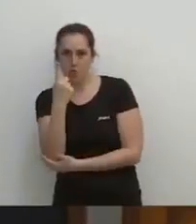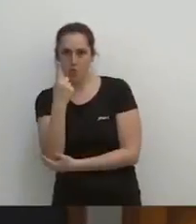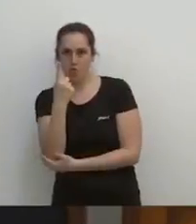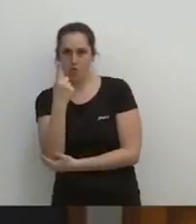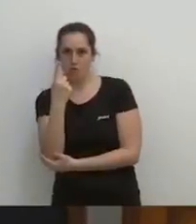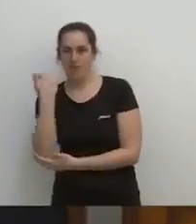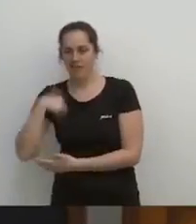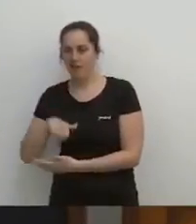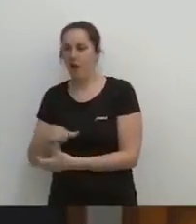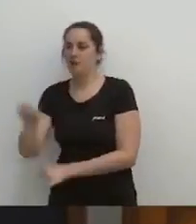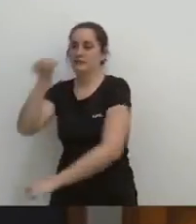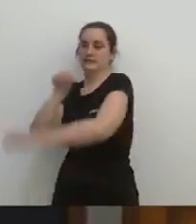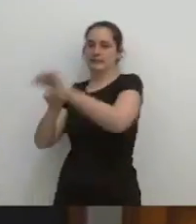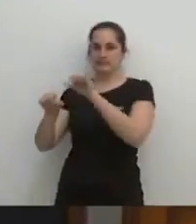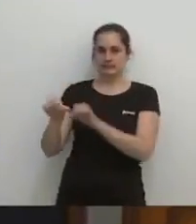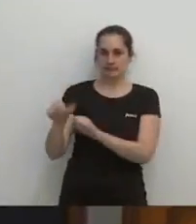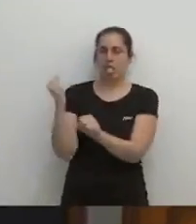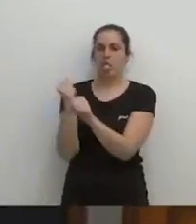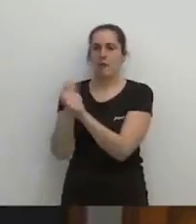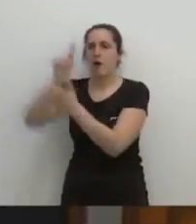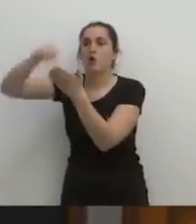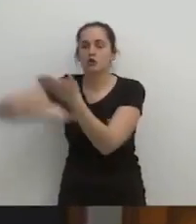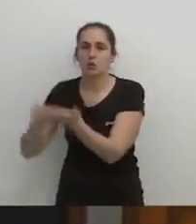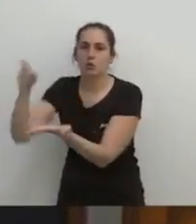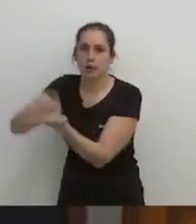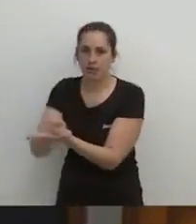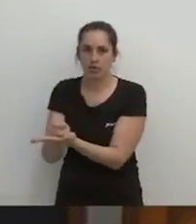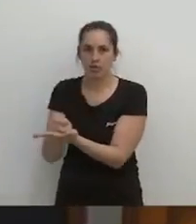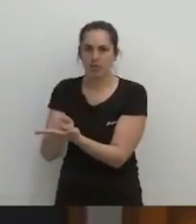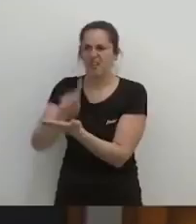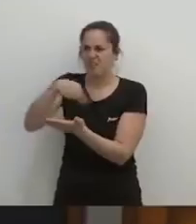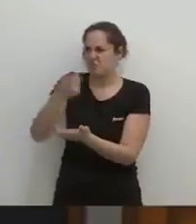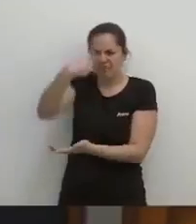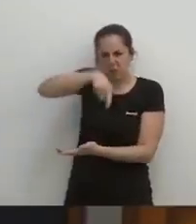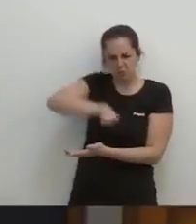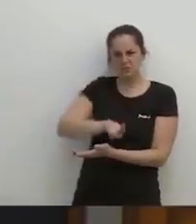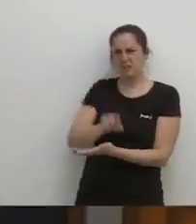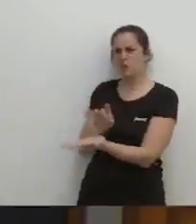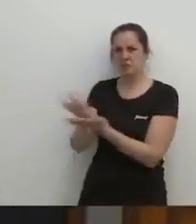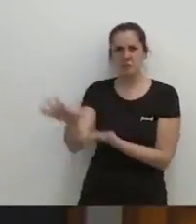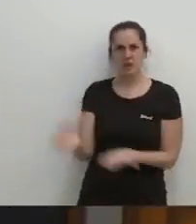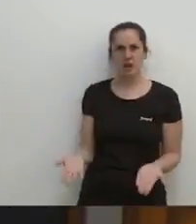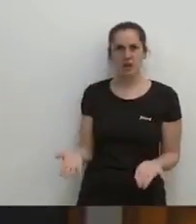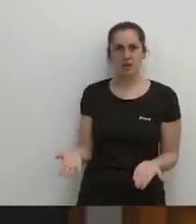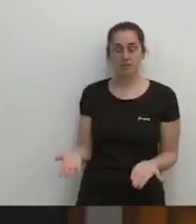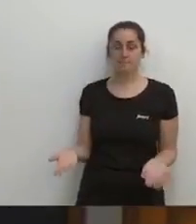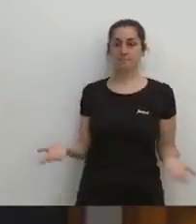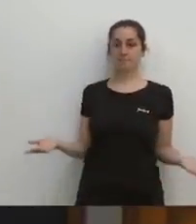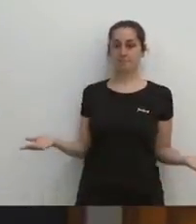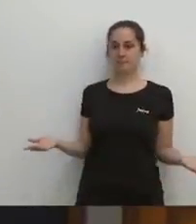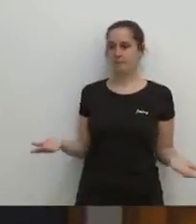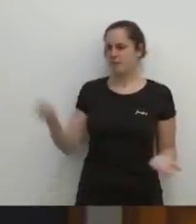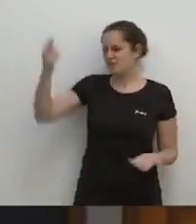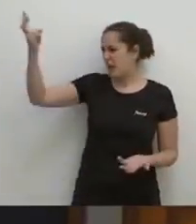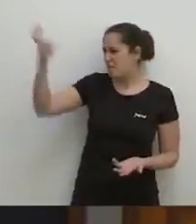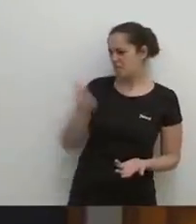nefasta i vergonyosa gestiós de vostès A la Generalitat Valenciana És que vostè va ser illits sense ninguna dada